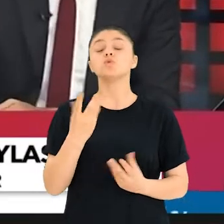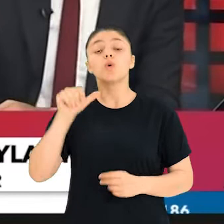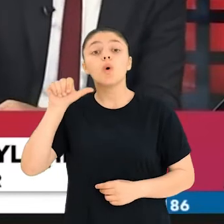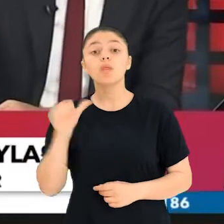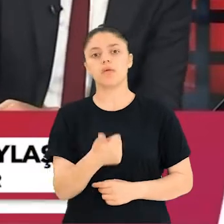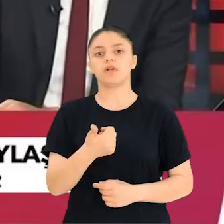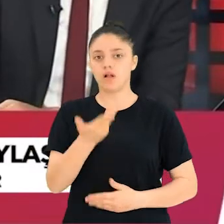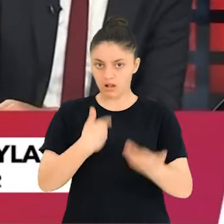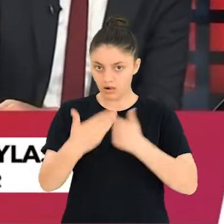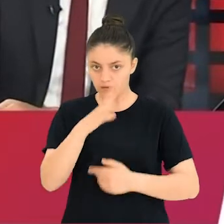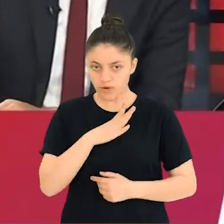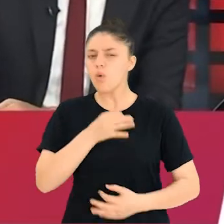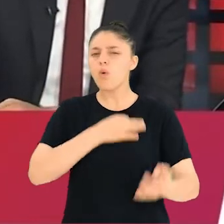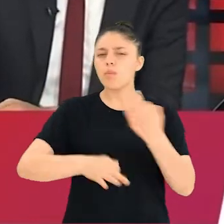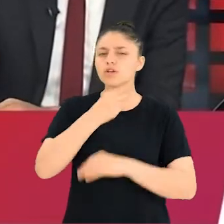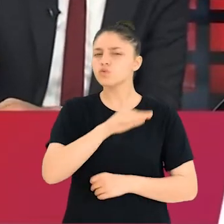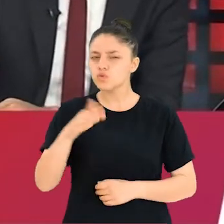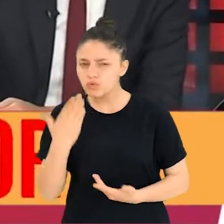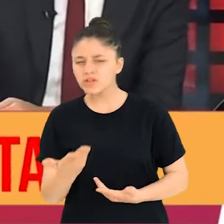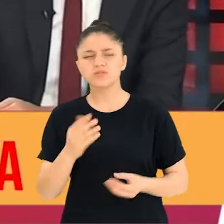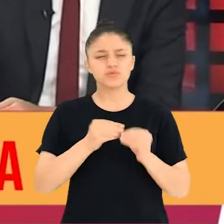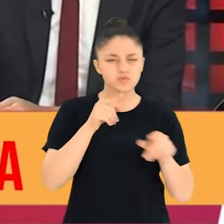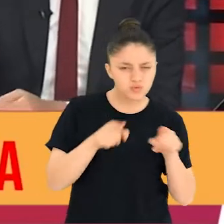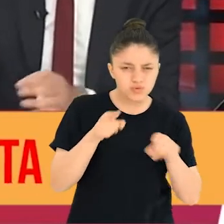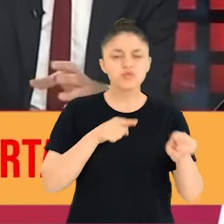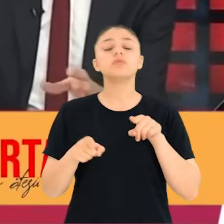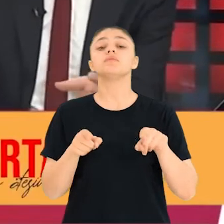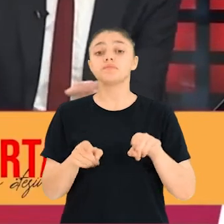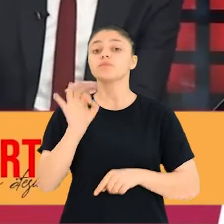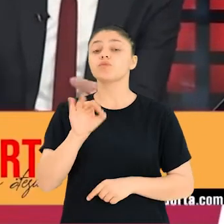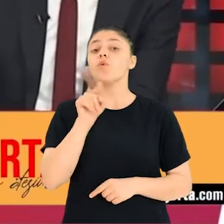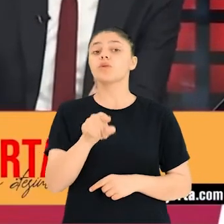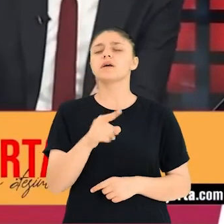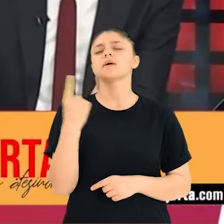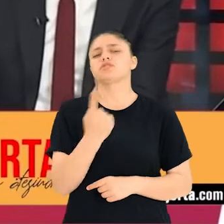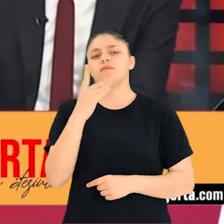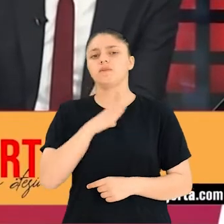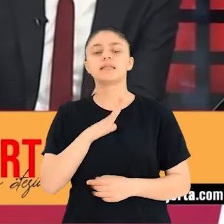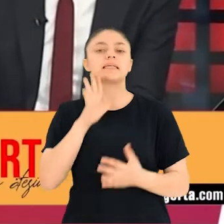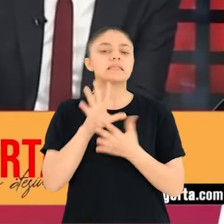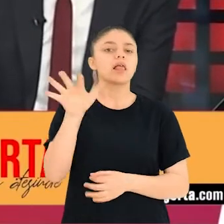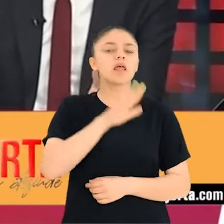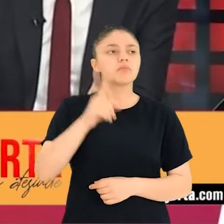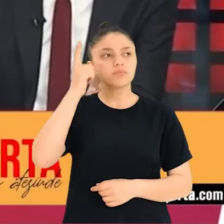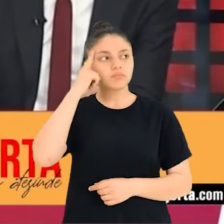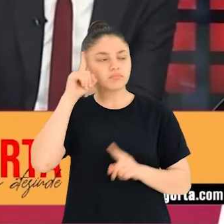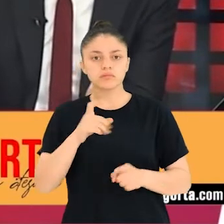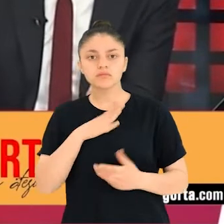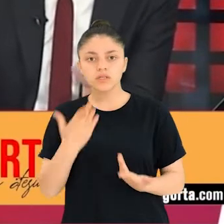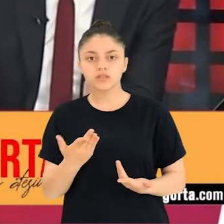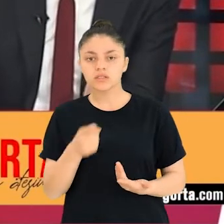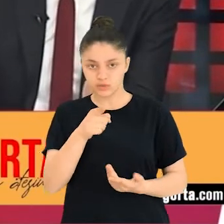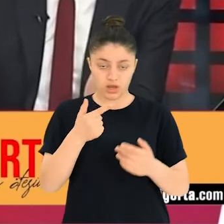Siz çok önemli şeyler söylediniz. Operasyon çocukları, Soros'un çocukları. Şimdi orada tabii ki bir şey oldu. İnsanların kafasında bir